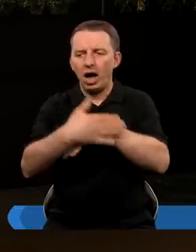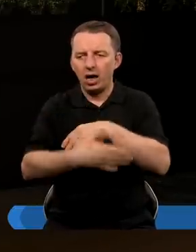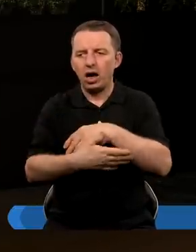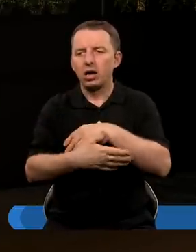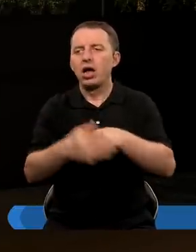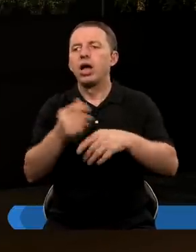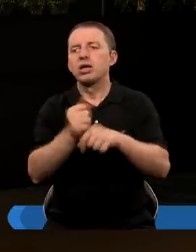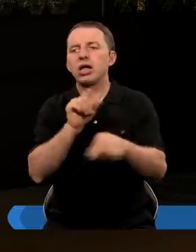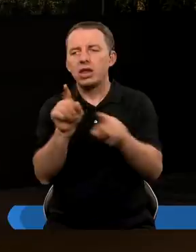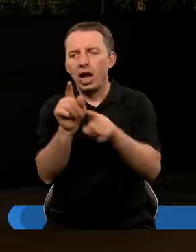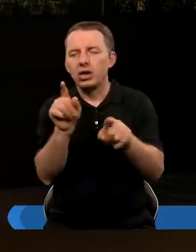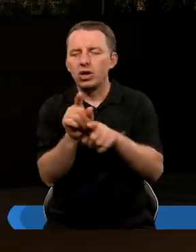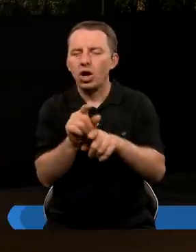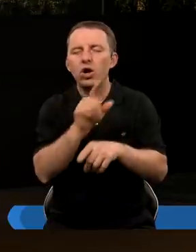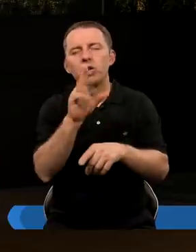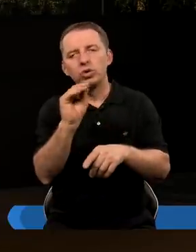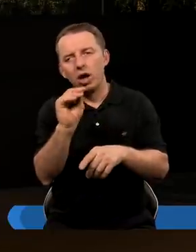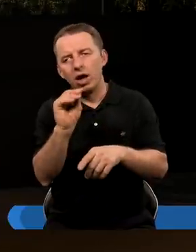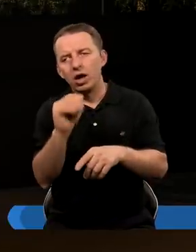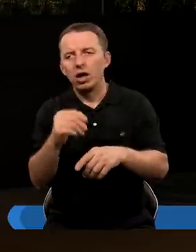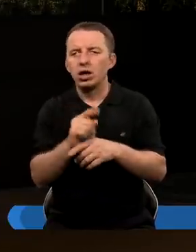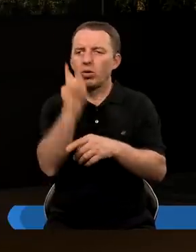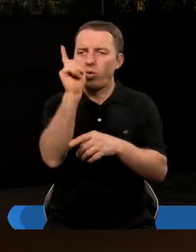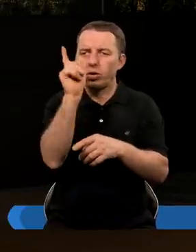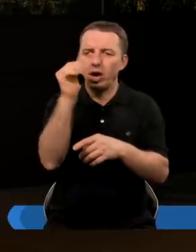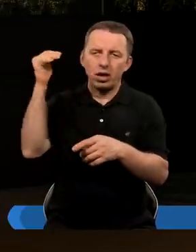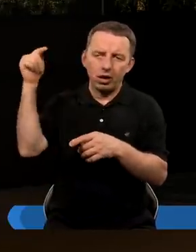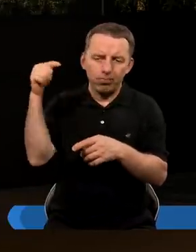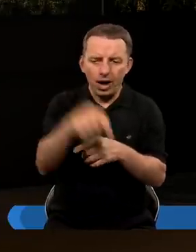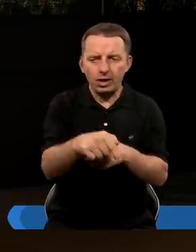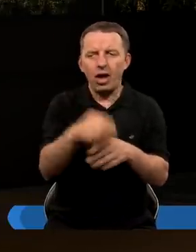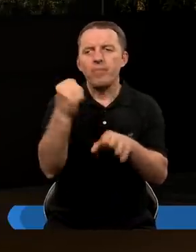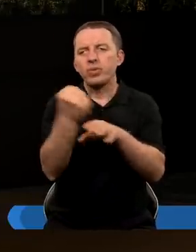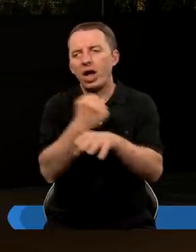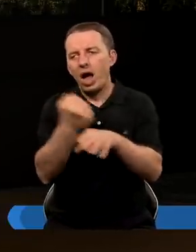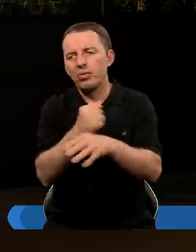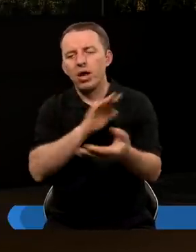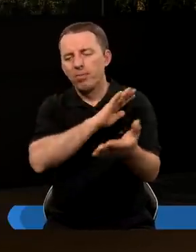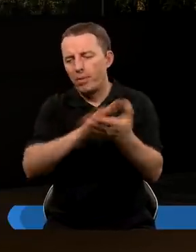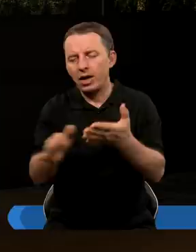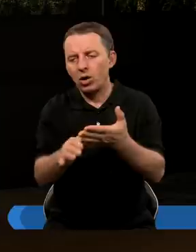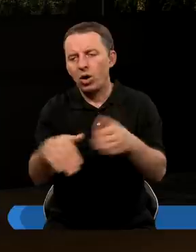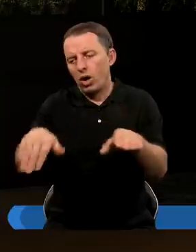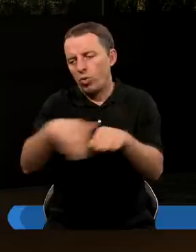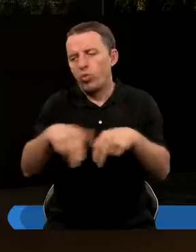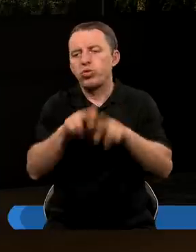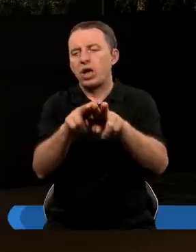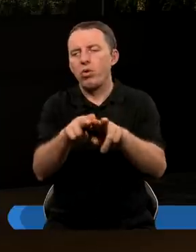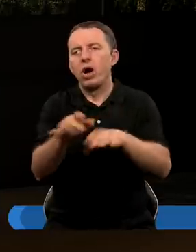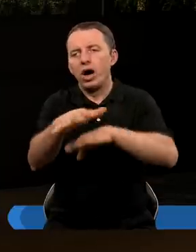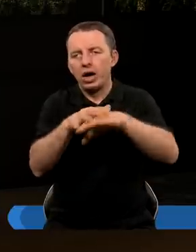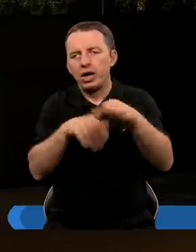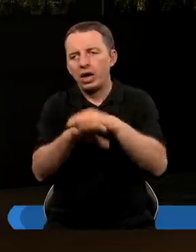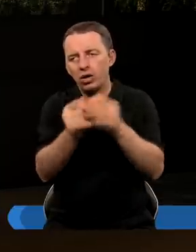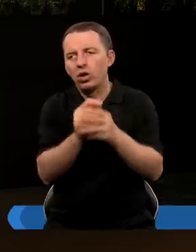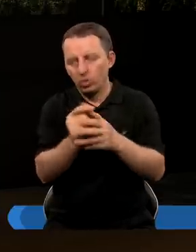końcu samym jest tak, że z góry pada kamień bez udziału ludzkiej ręki, który